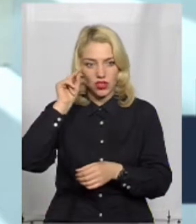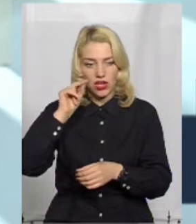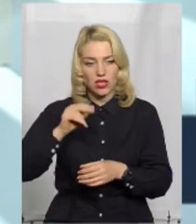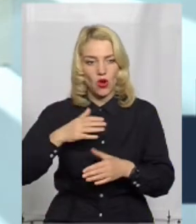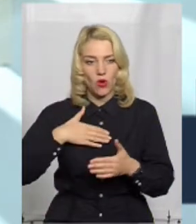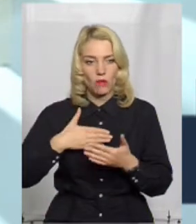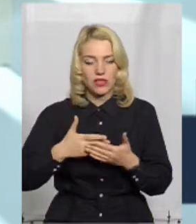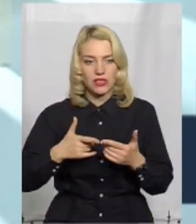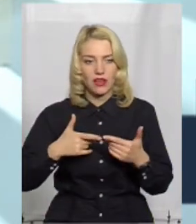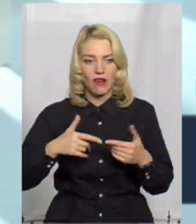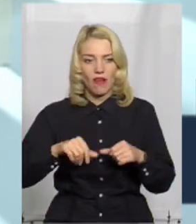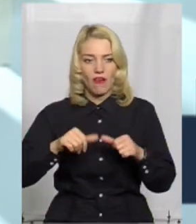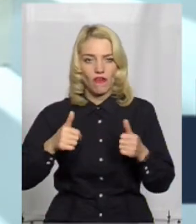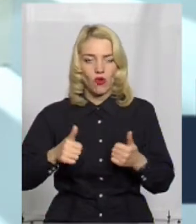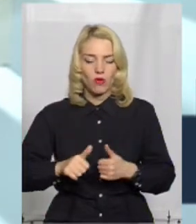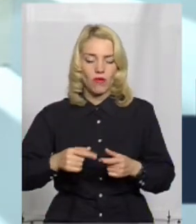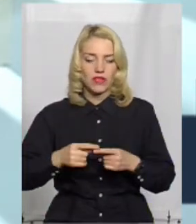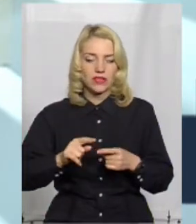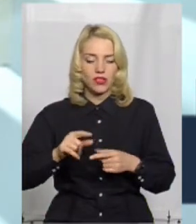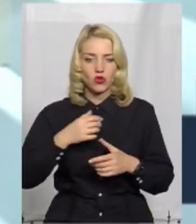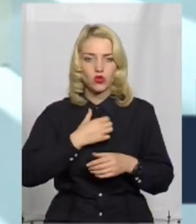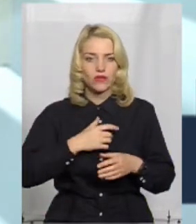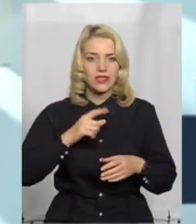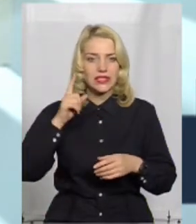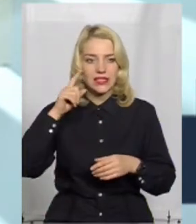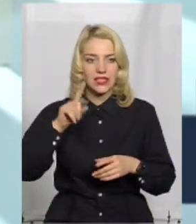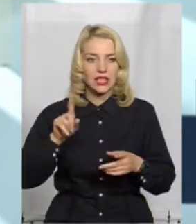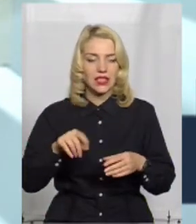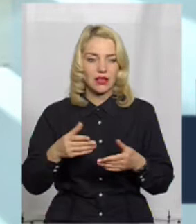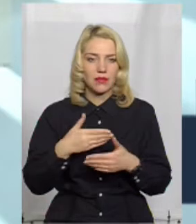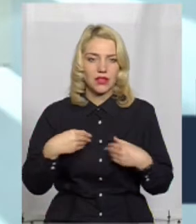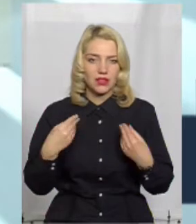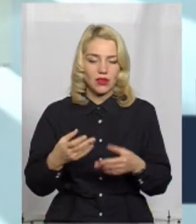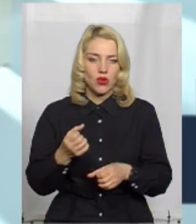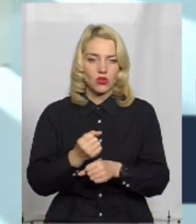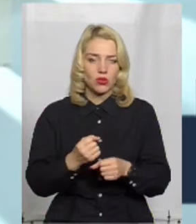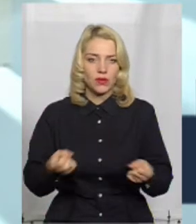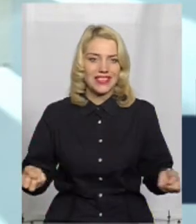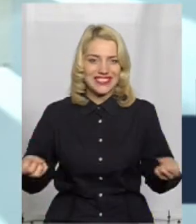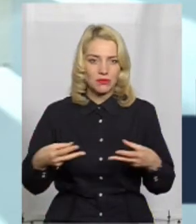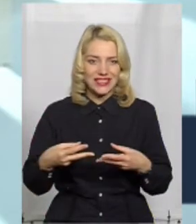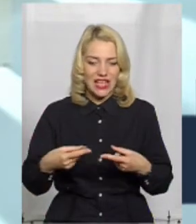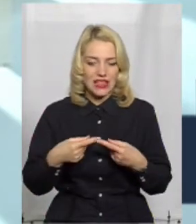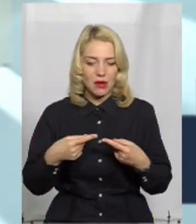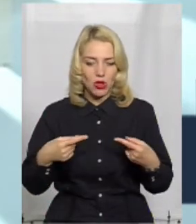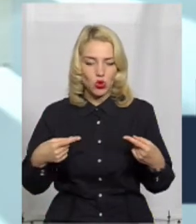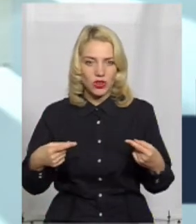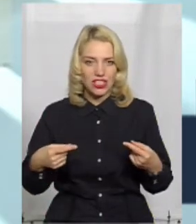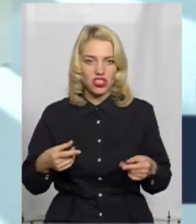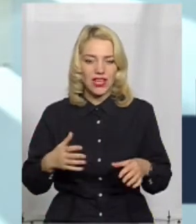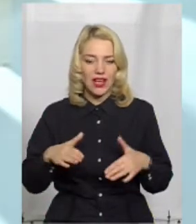наших громадських формувань, ті основні знання, які ми даємо. Крім цього, розробили спеціальні методичні